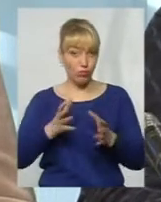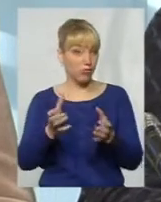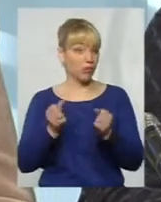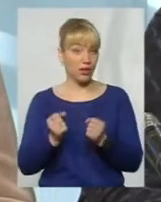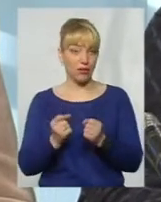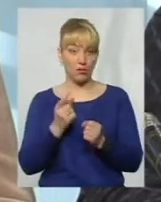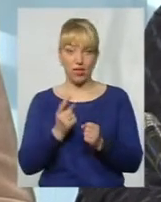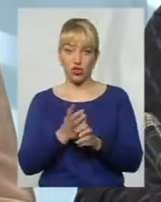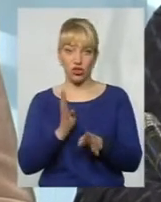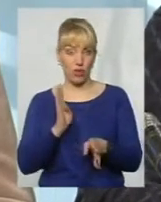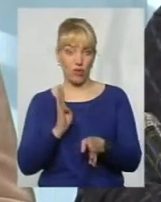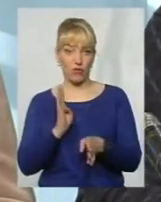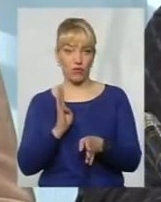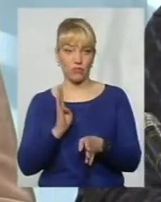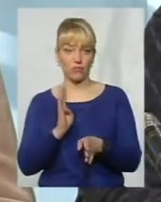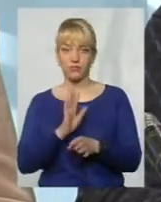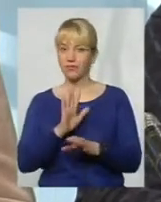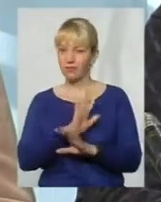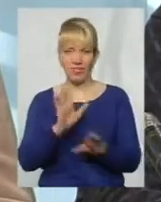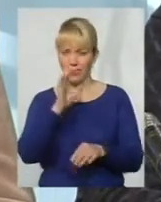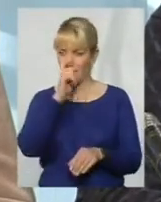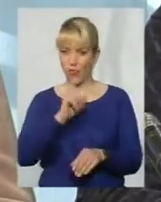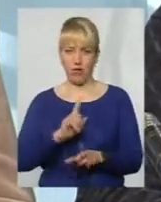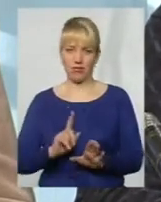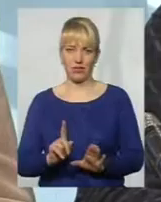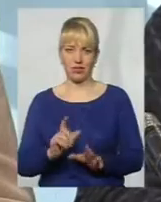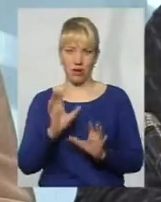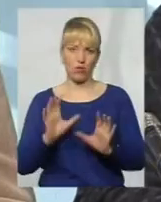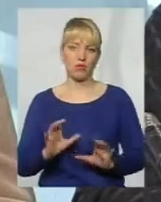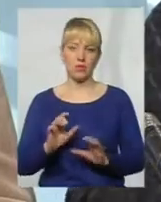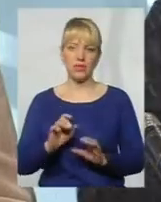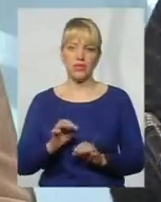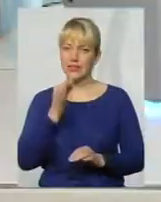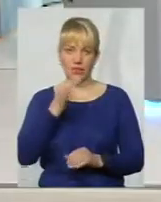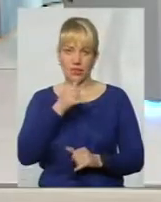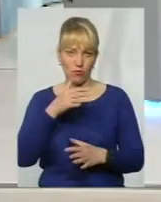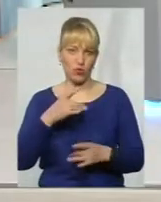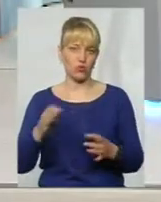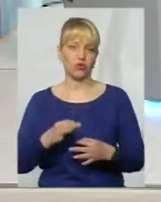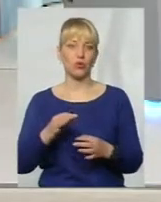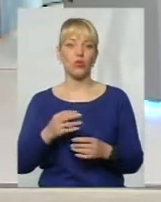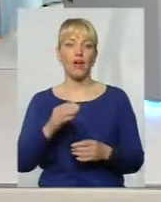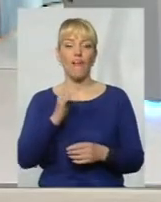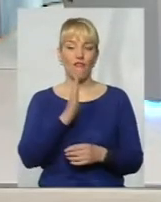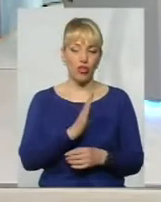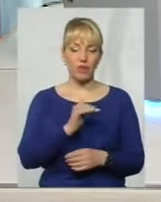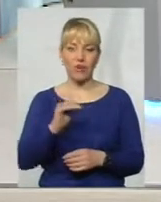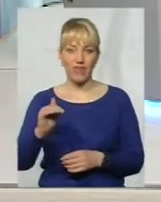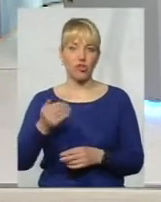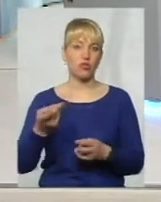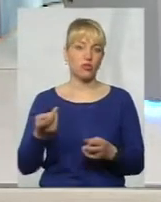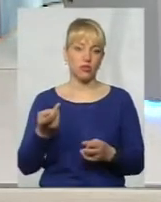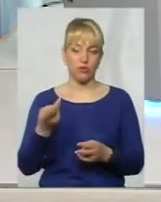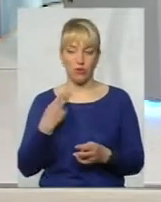першочергово. Ну, не першивий закон, не можна так сказати. От, Володимир Федорович і ми начинали